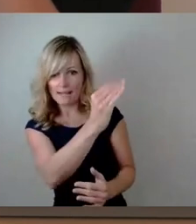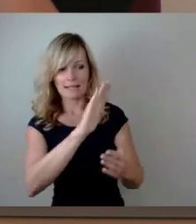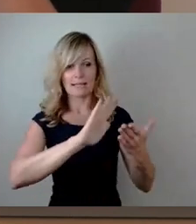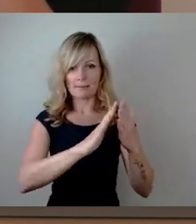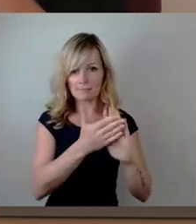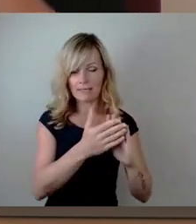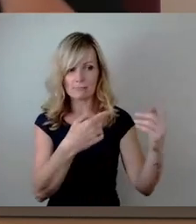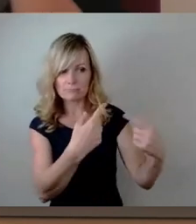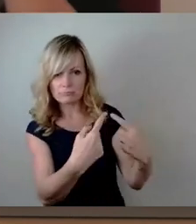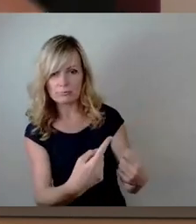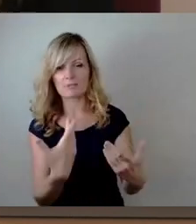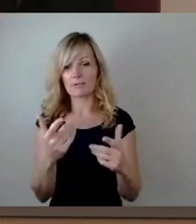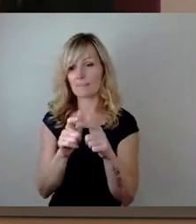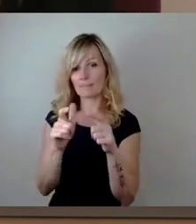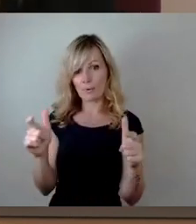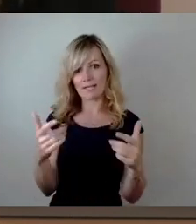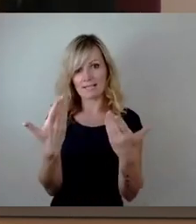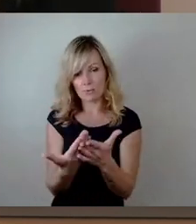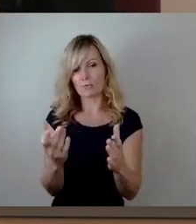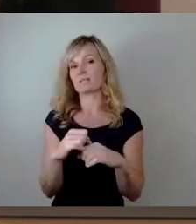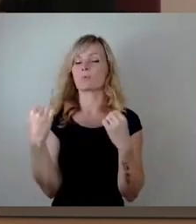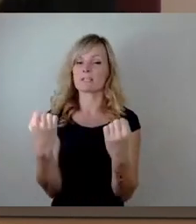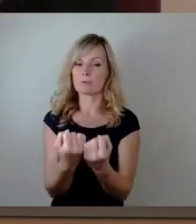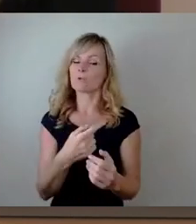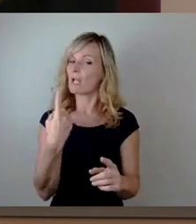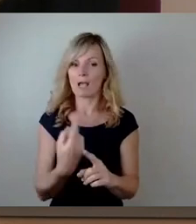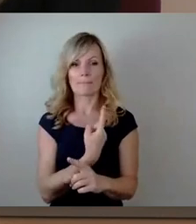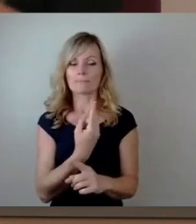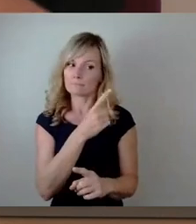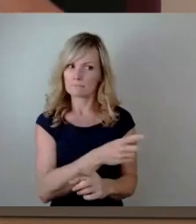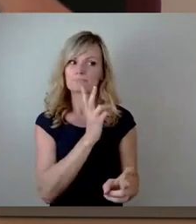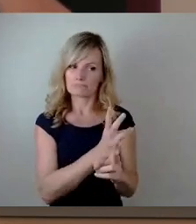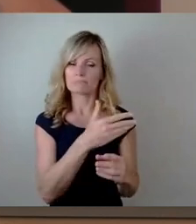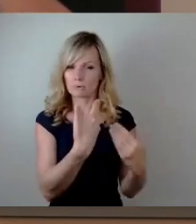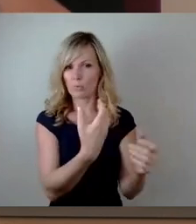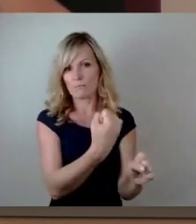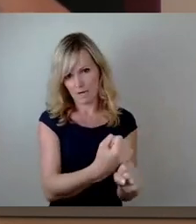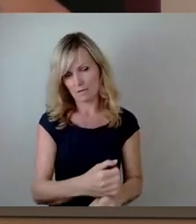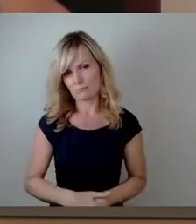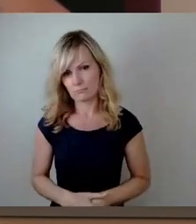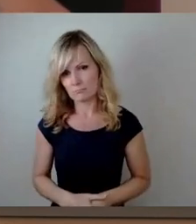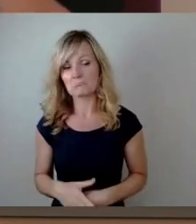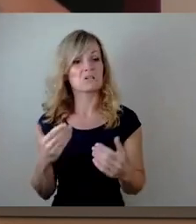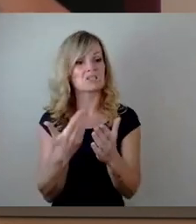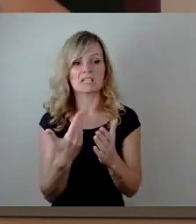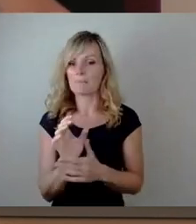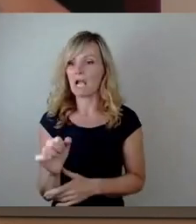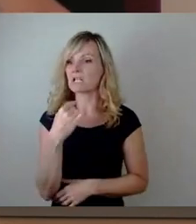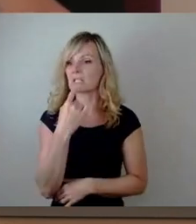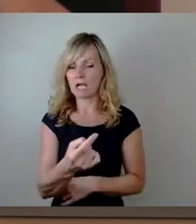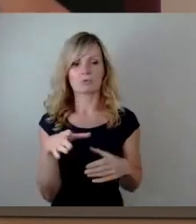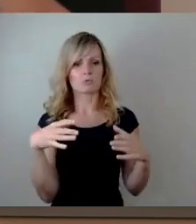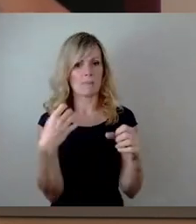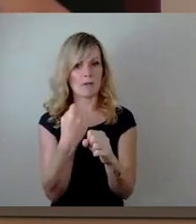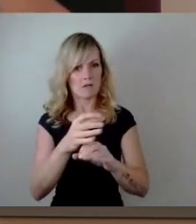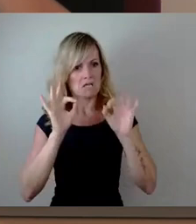trotz der Brückensituation darauf nicht zu verzichten aus Sicht aller Beteiligten. Also insofern kann ich nur sagen, die Zusammenarbeit